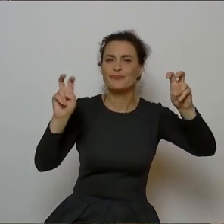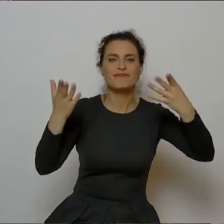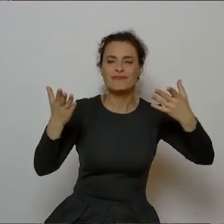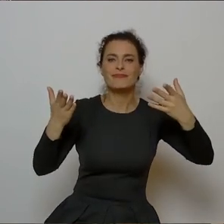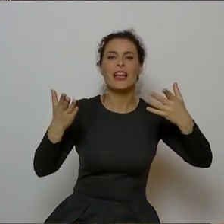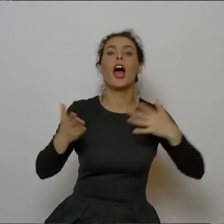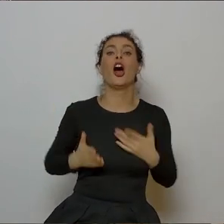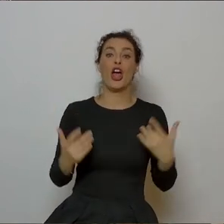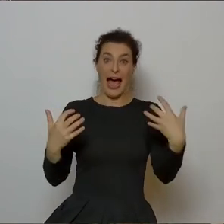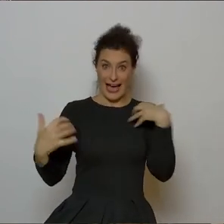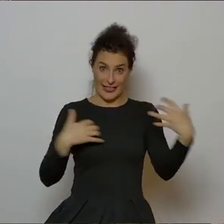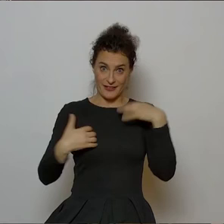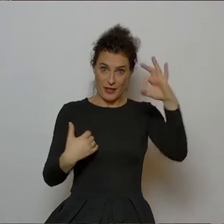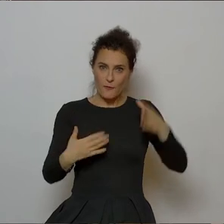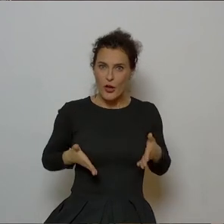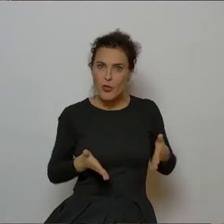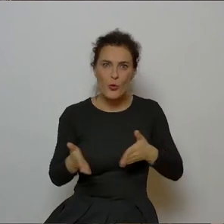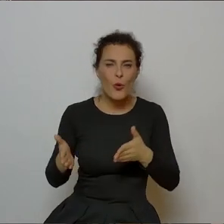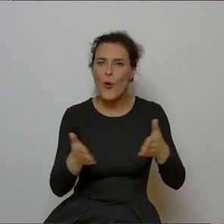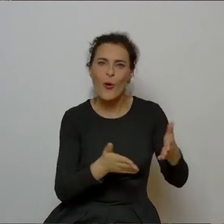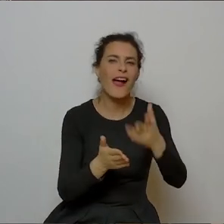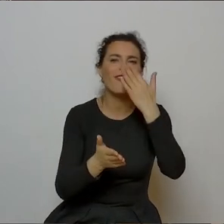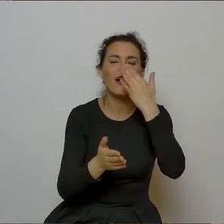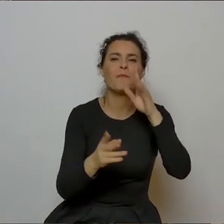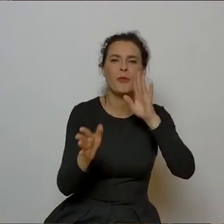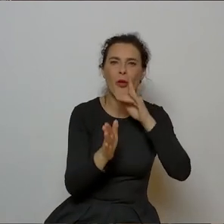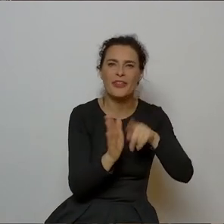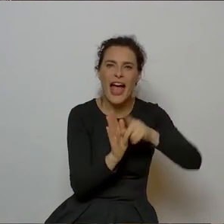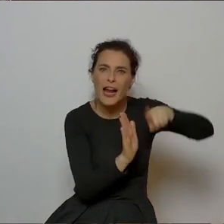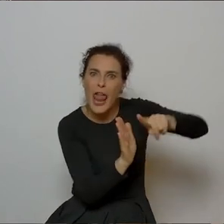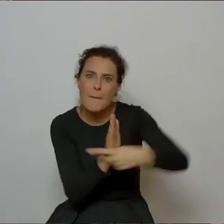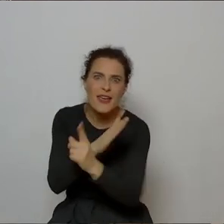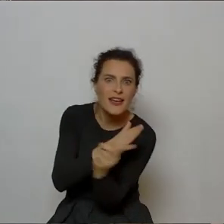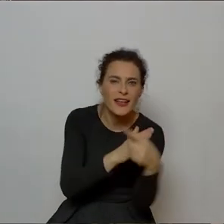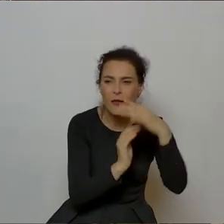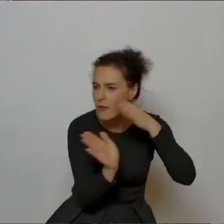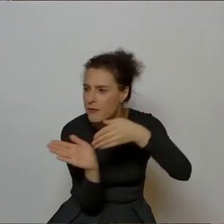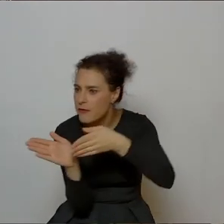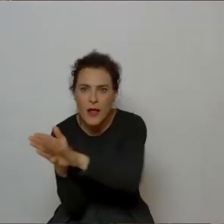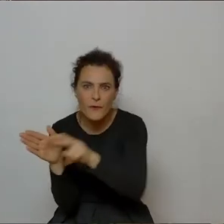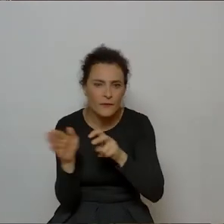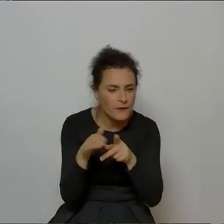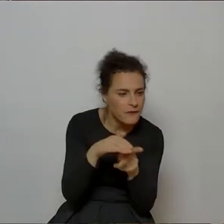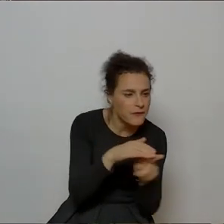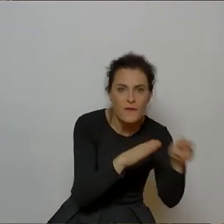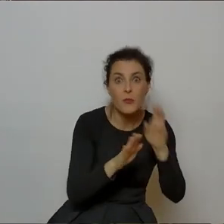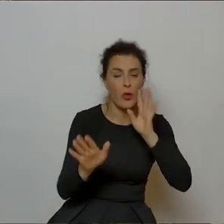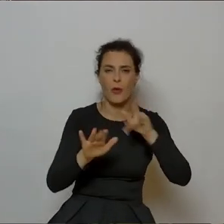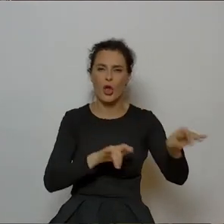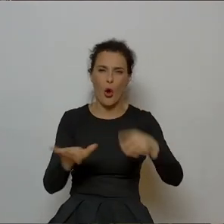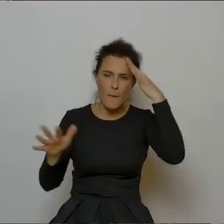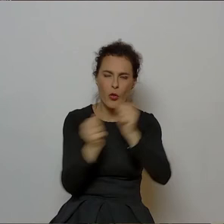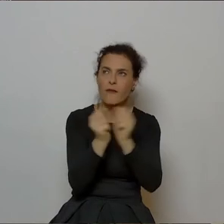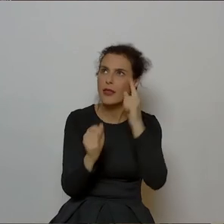droga przez labirynt, poszukiwanie, czasem trzeba gdzieś zabłądzić, gdzieś się wycofać i podobnie jest właśnie z tworzeniem, komponowaniem. Ja też wielokrotnie jak